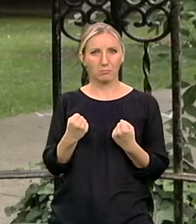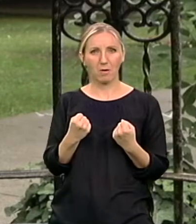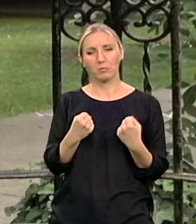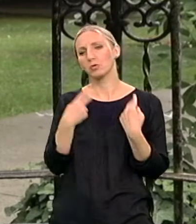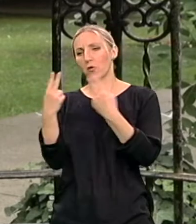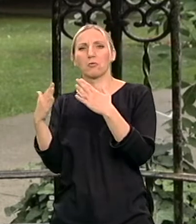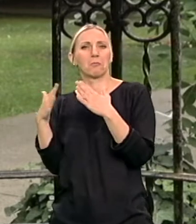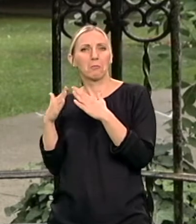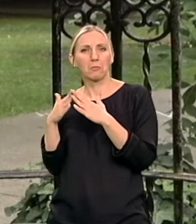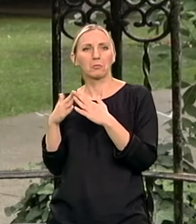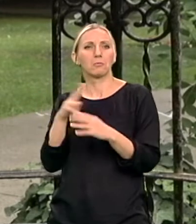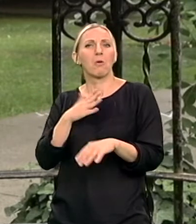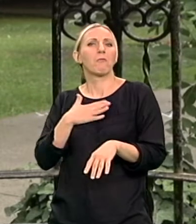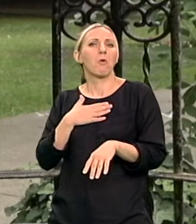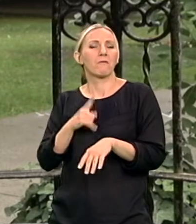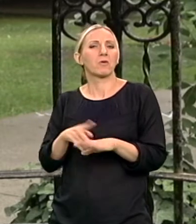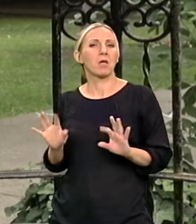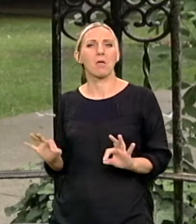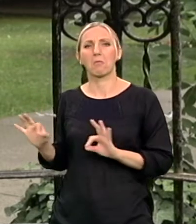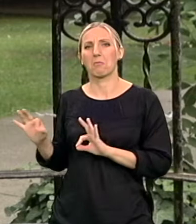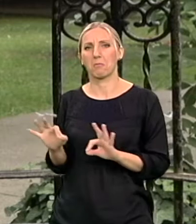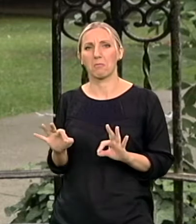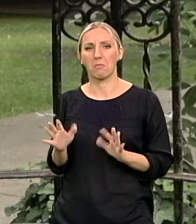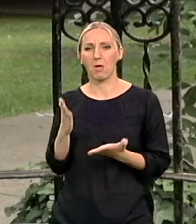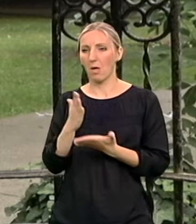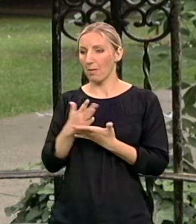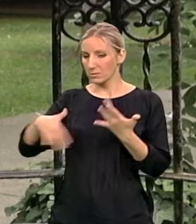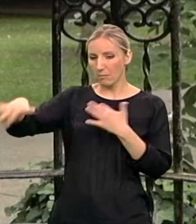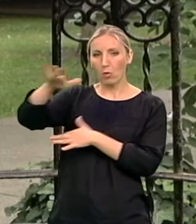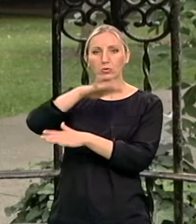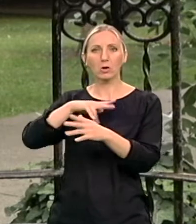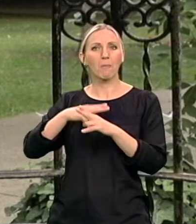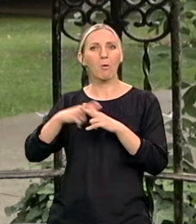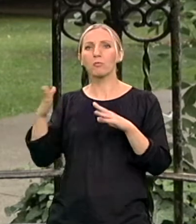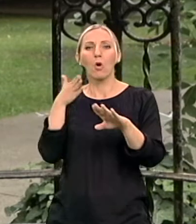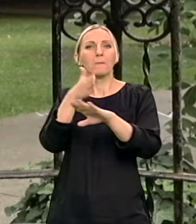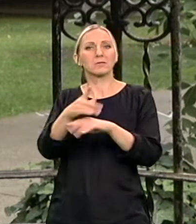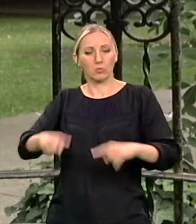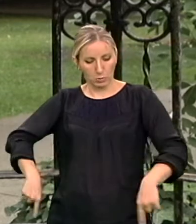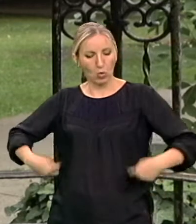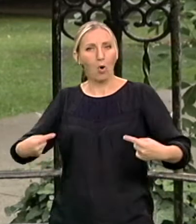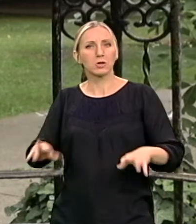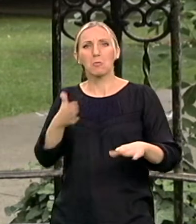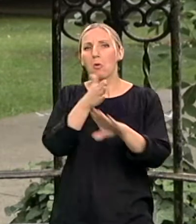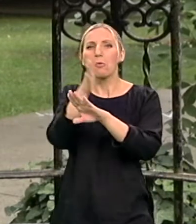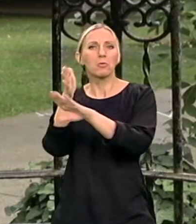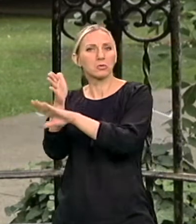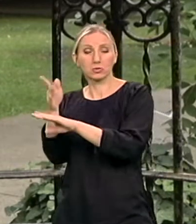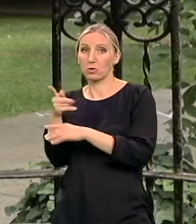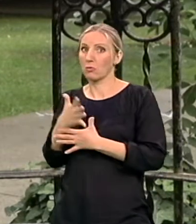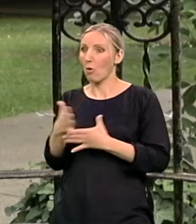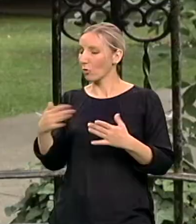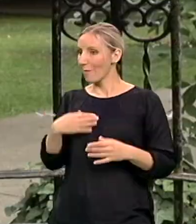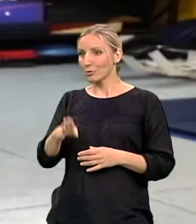kažem, imala onako vreme za sebe. Bila sam u okruženju koja je potpuno pristupačna za kolica što mi je onako isto bio ogroman